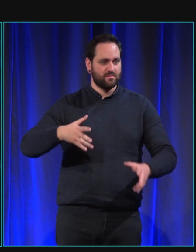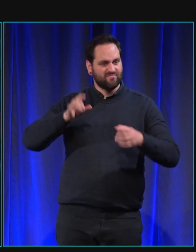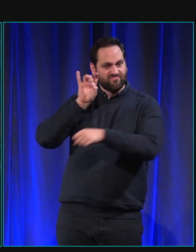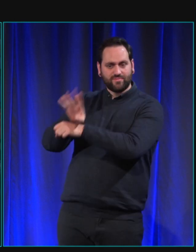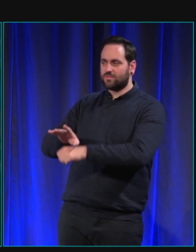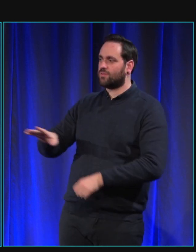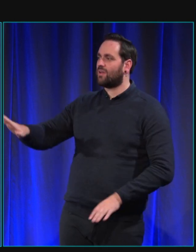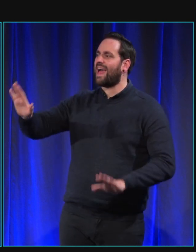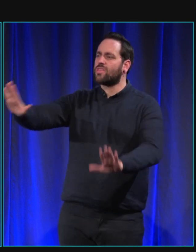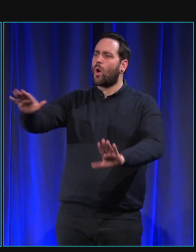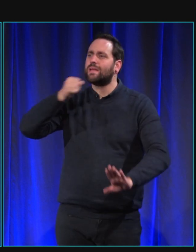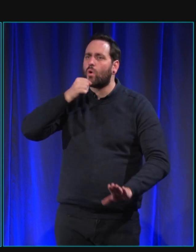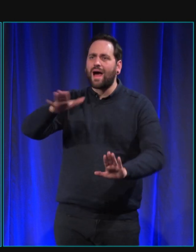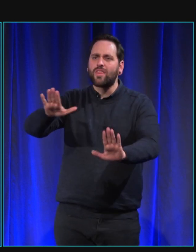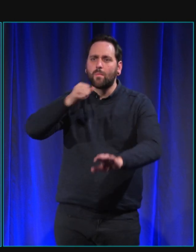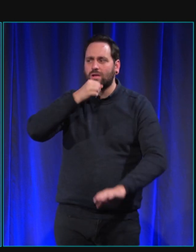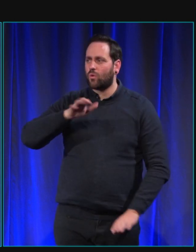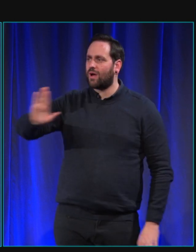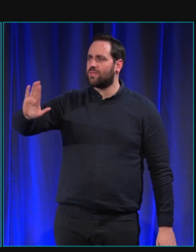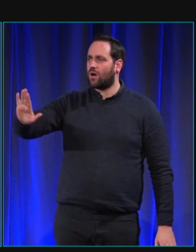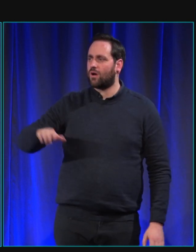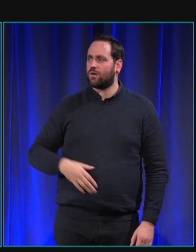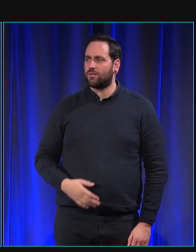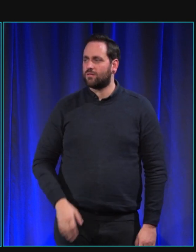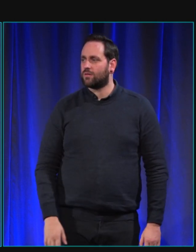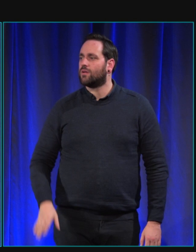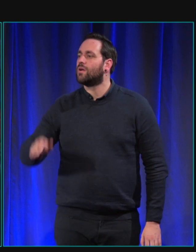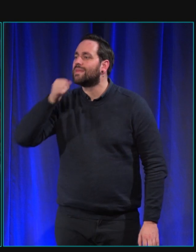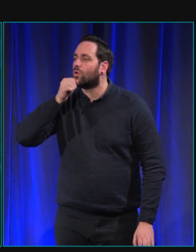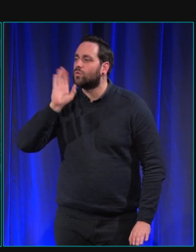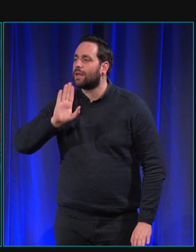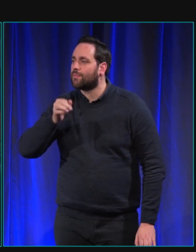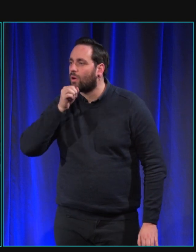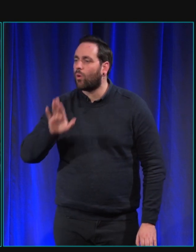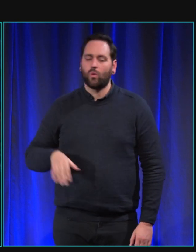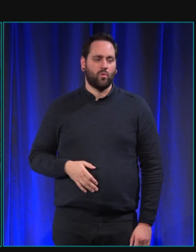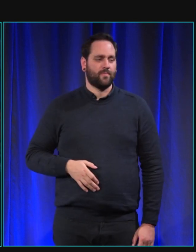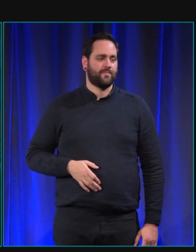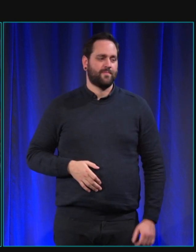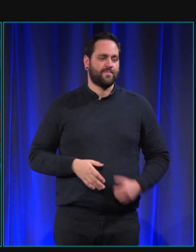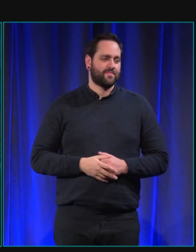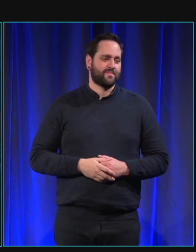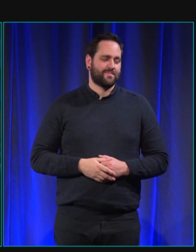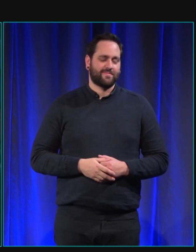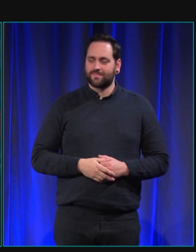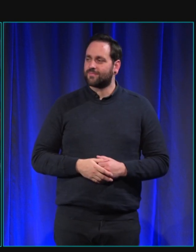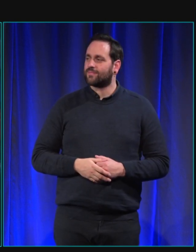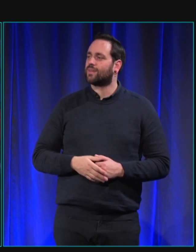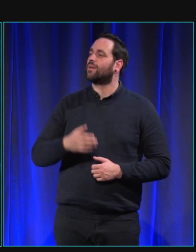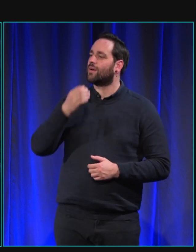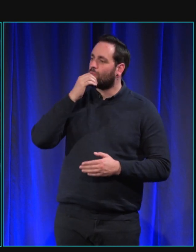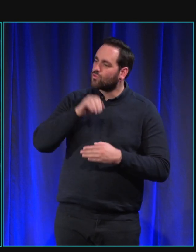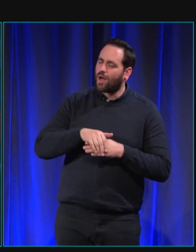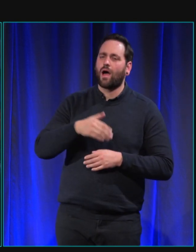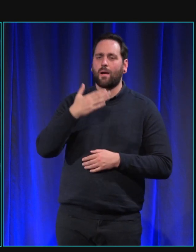vous avez le micro madame merci oui bonsoir merci de votre